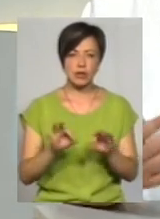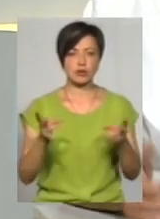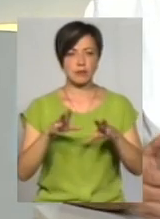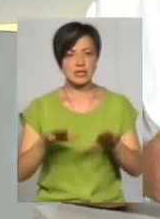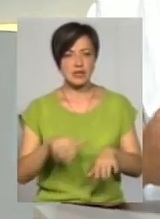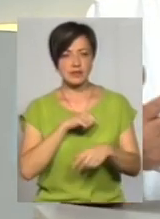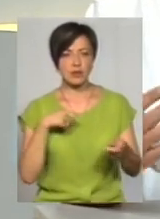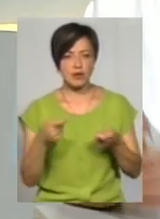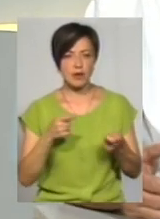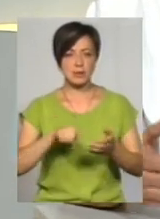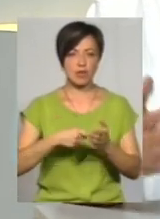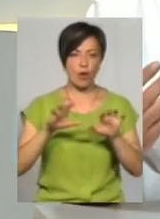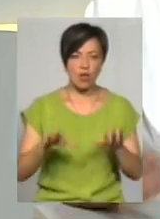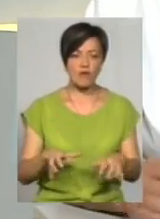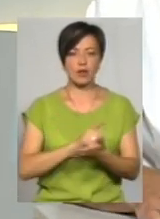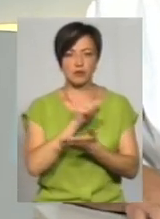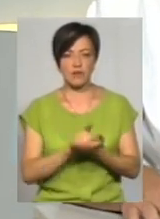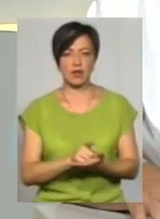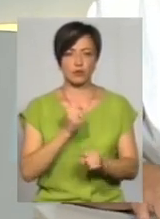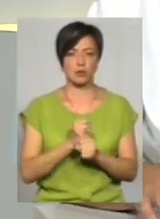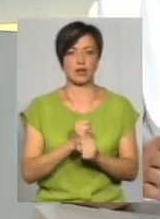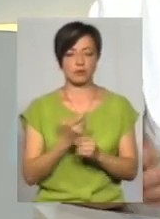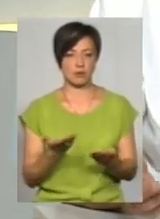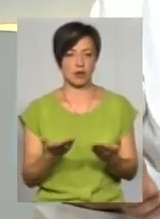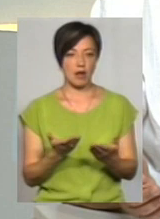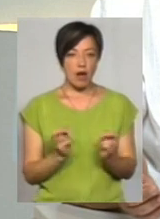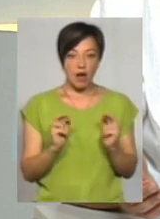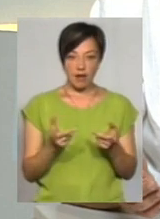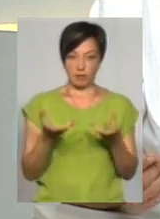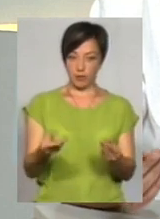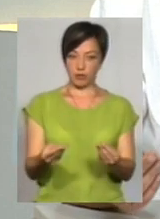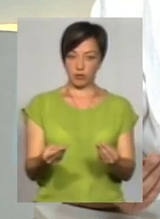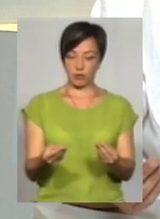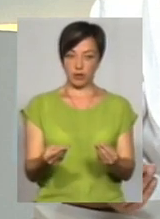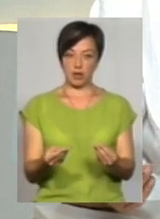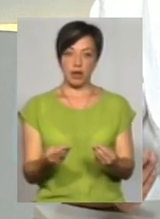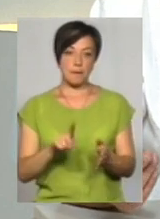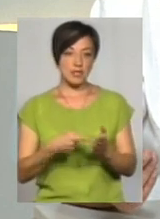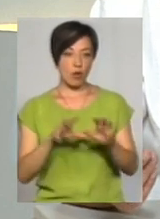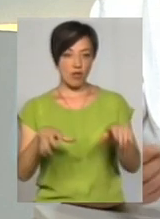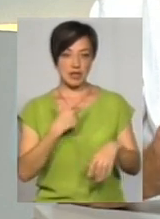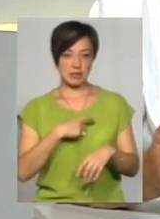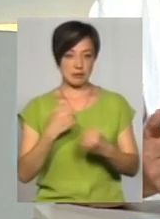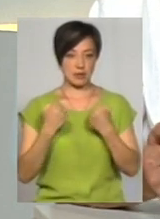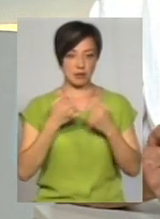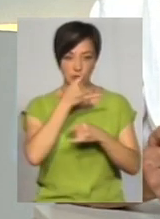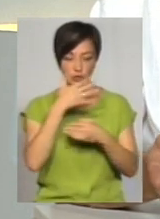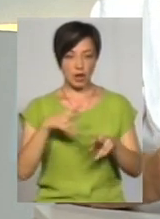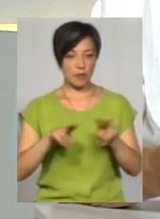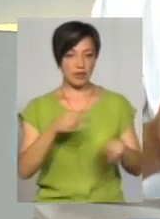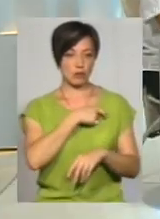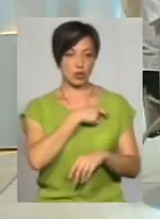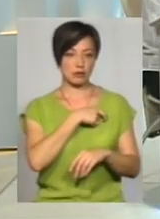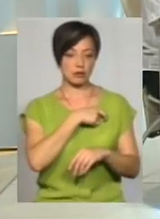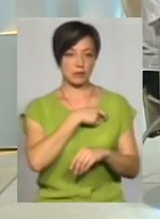місцеве самоврядування, міський голова, вони зобов'язані зробити, вплинути. А як вплинути? Деколи міський голова сам себе не може захистити, так само і депутат.